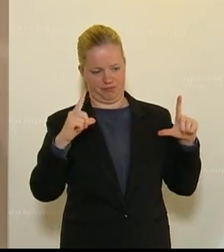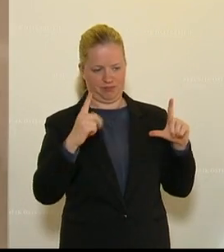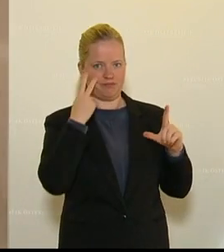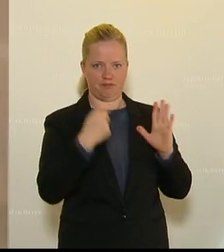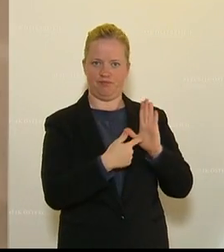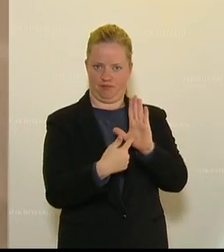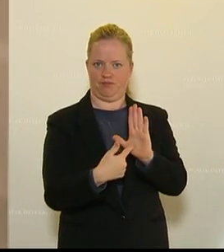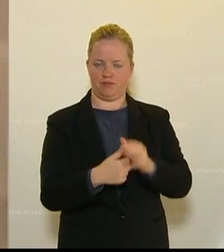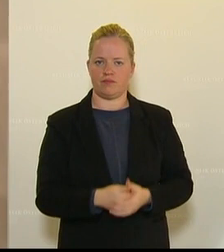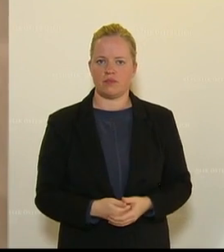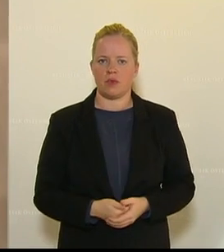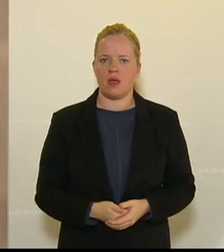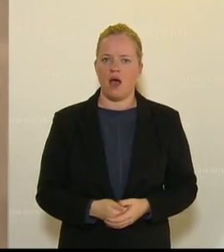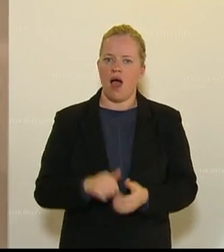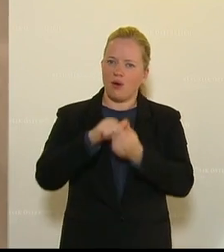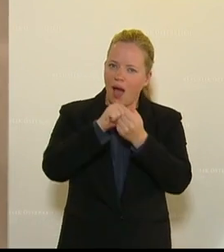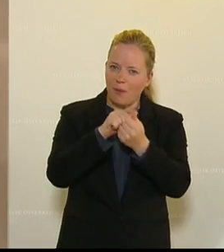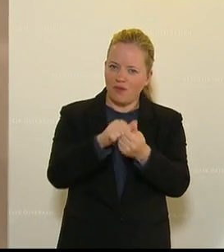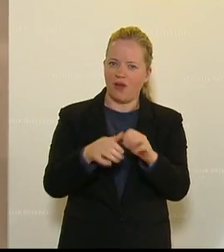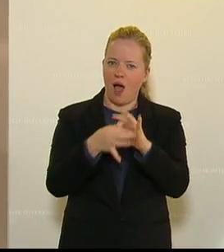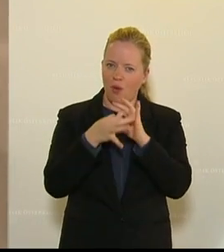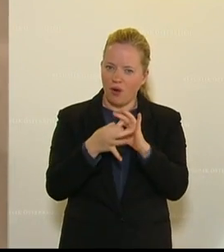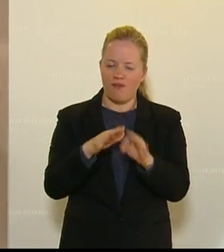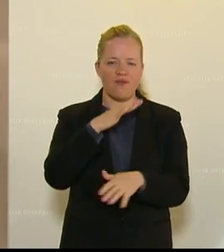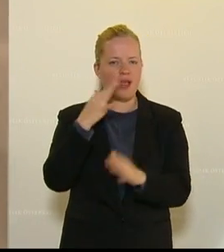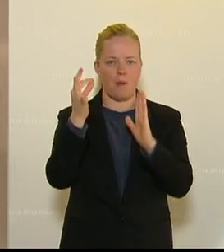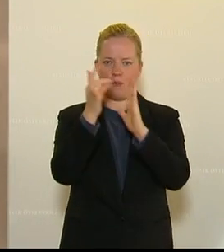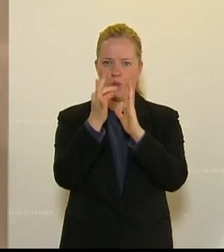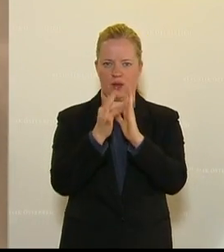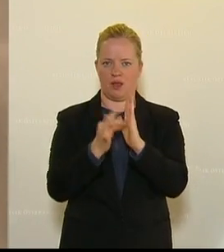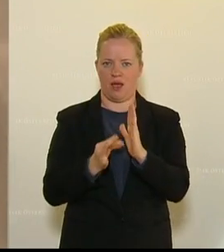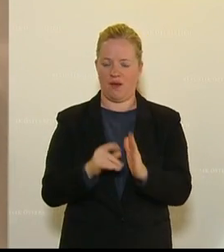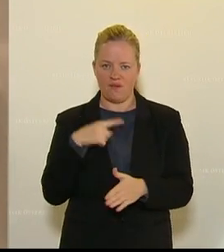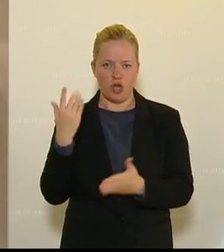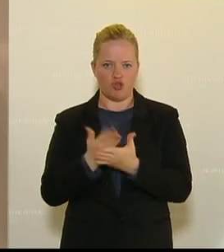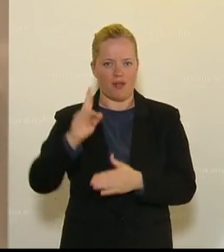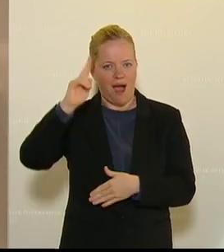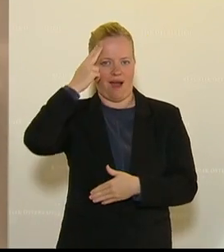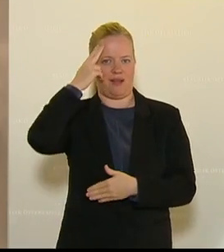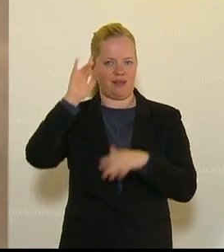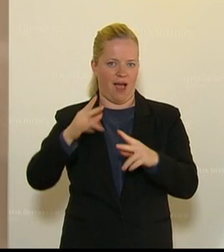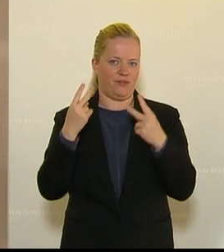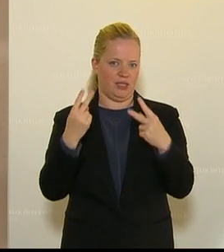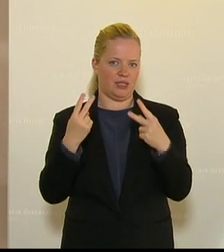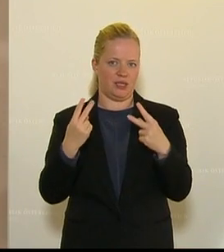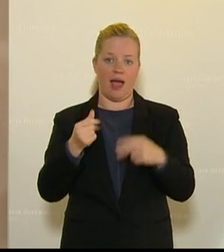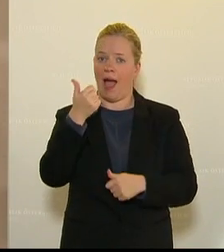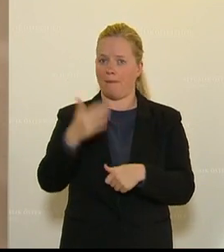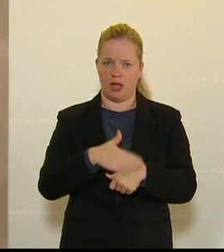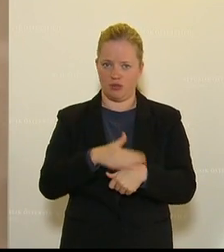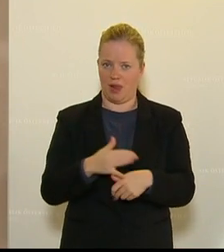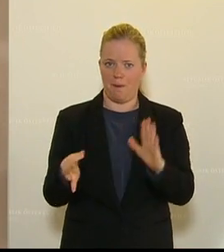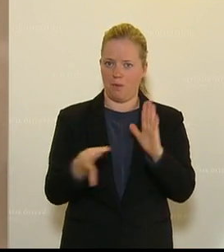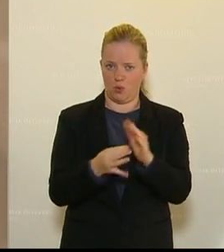In diesem Kampf haben wir auch sehr viele Punkte erkannt, die auch wichtig sind. Zum Beispiel ein Punkt,